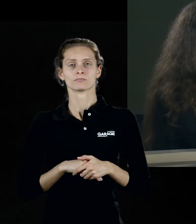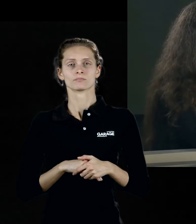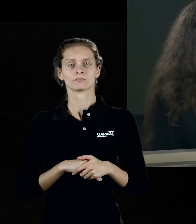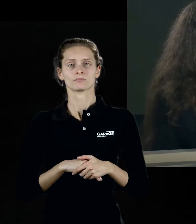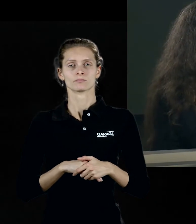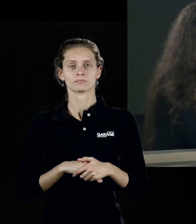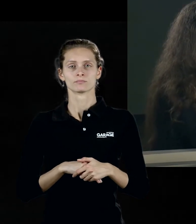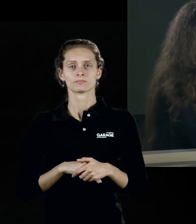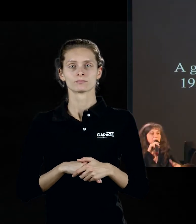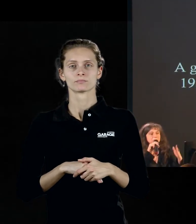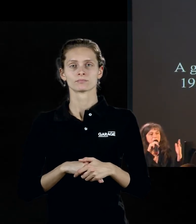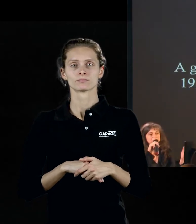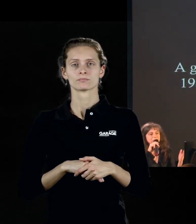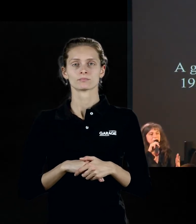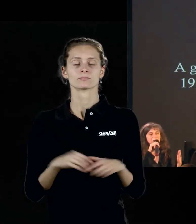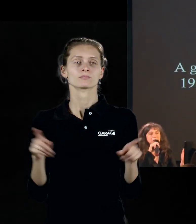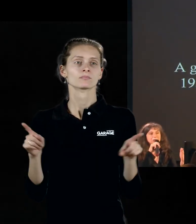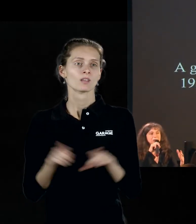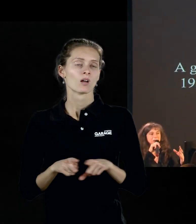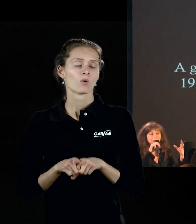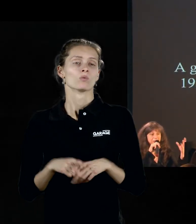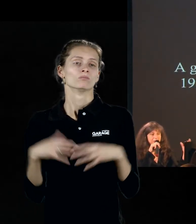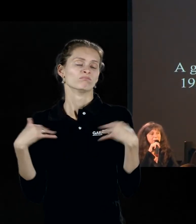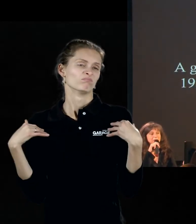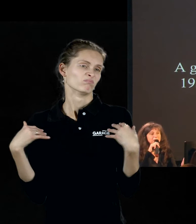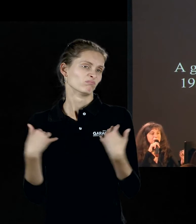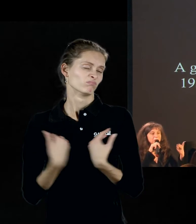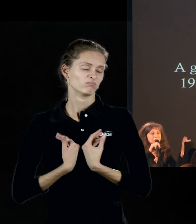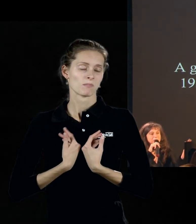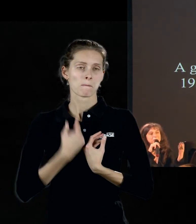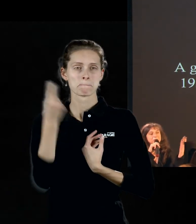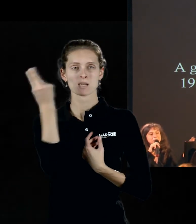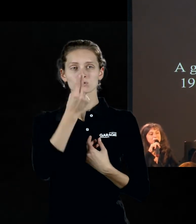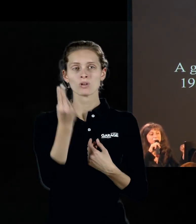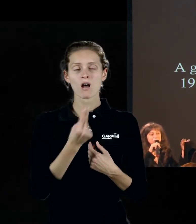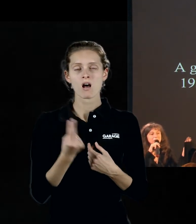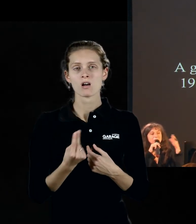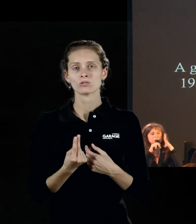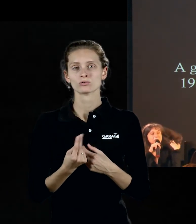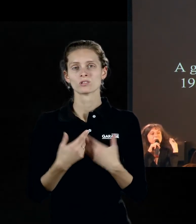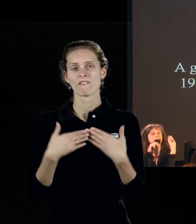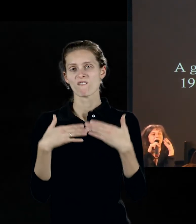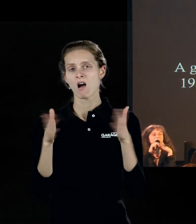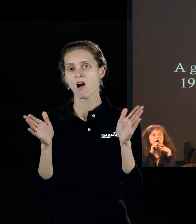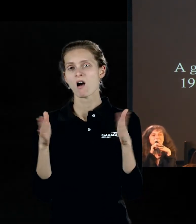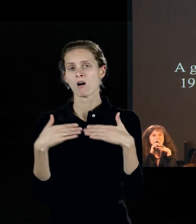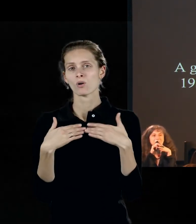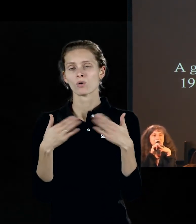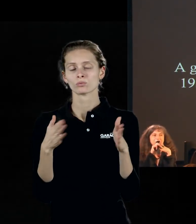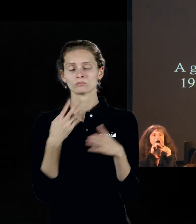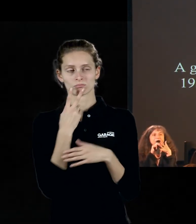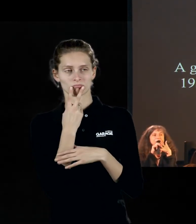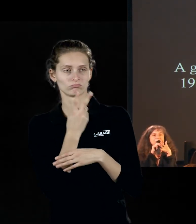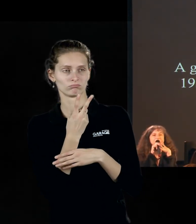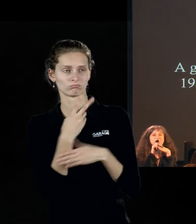образом разбегаются. И такой уже совсем депрессивный пейзаж вот этой самой ворота, да, ворота, которые выглядят